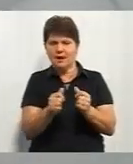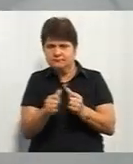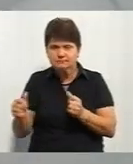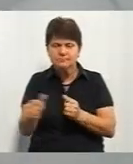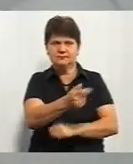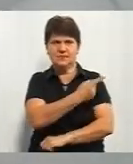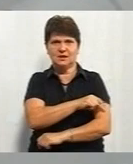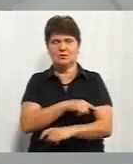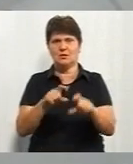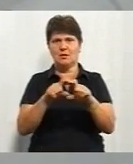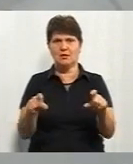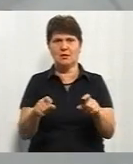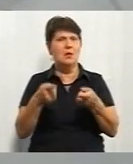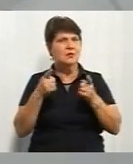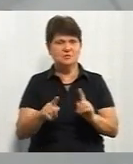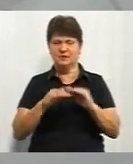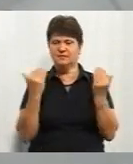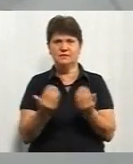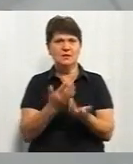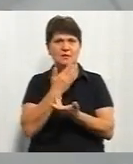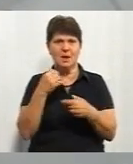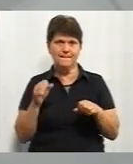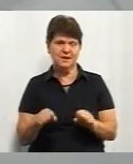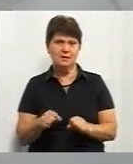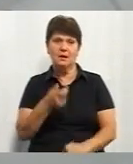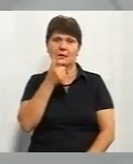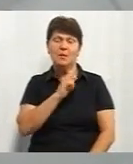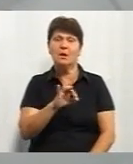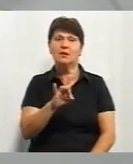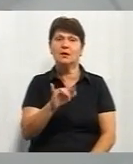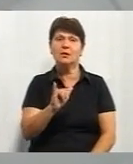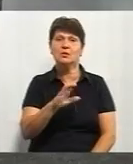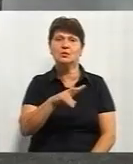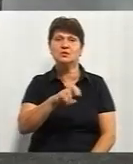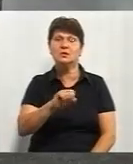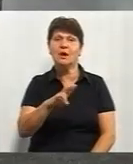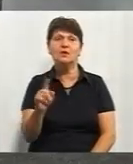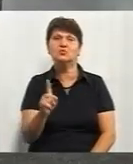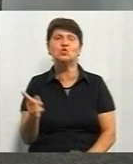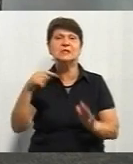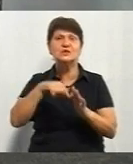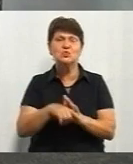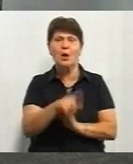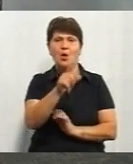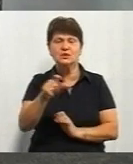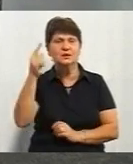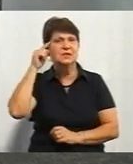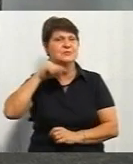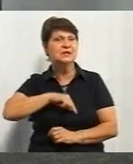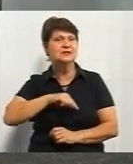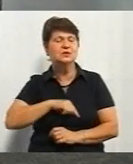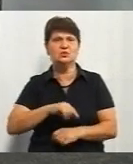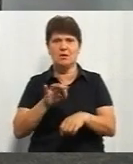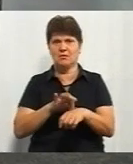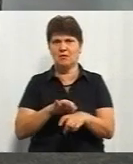територією. Він не має бути, насправді, в ізоляції. Пане Руслане, а що з соціалізацією осіб з психіатричними